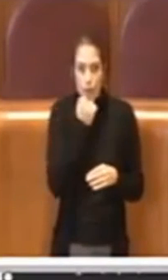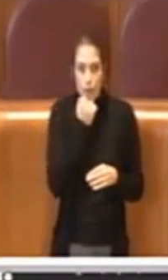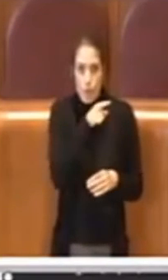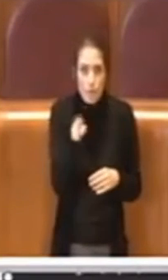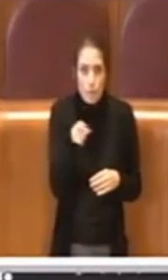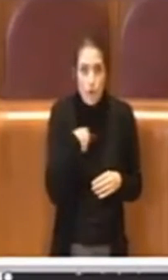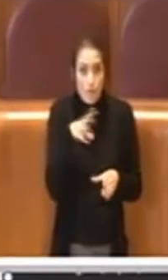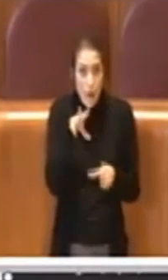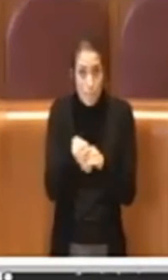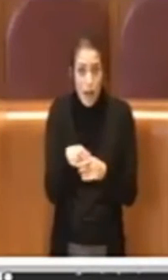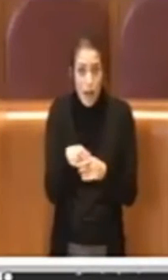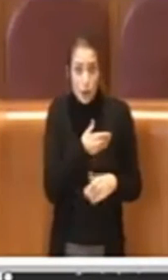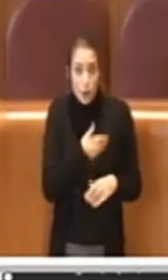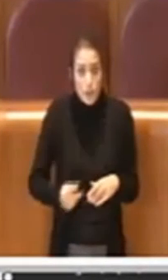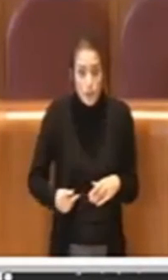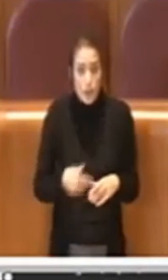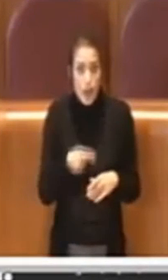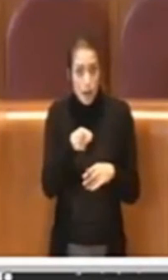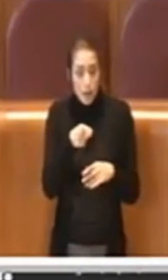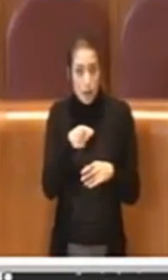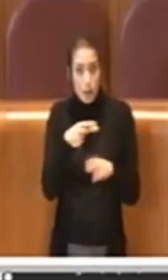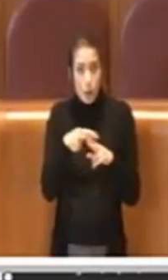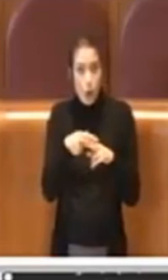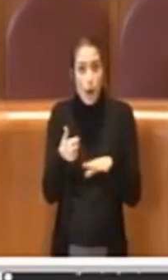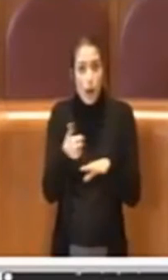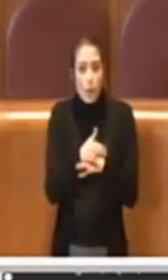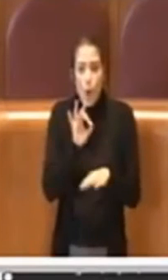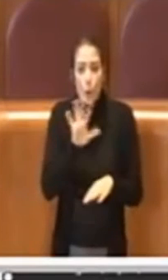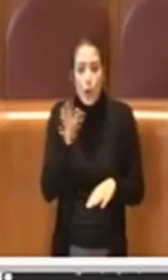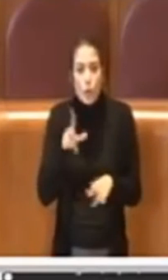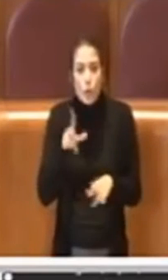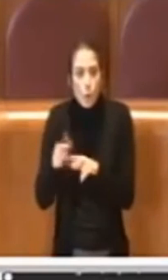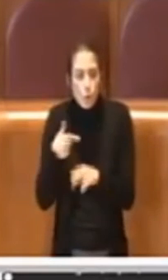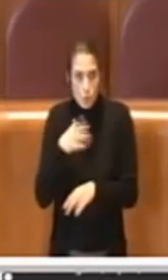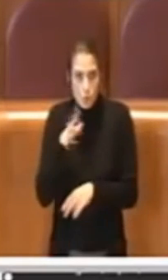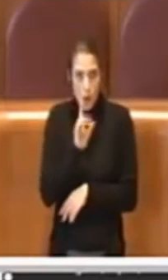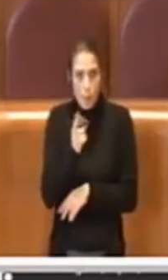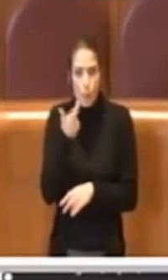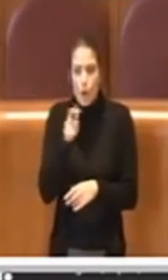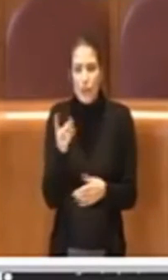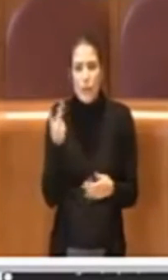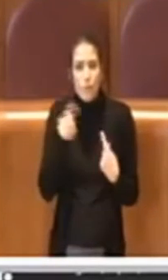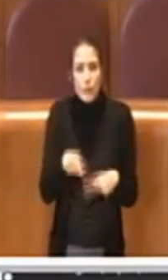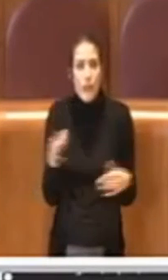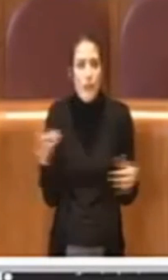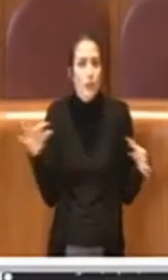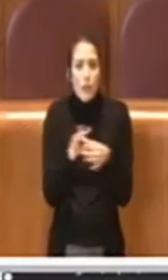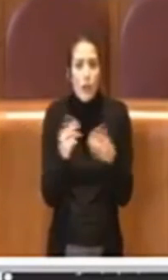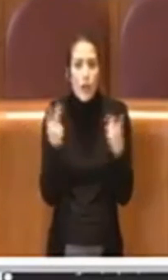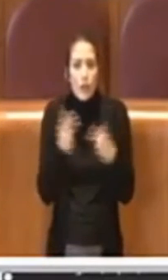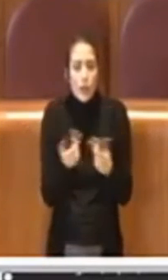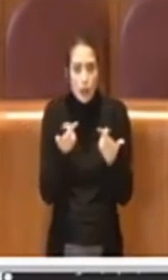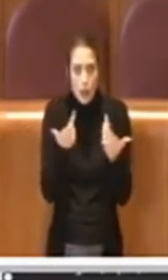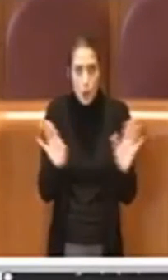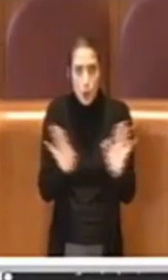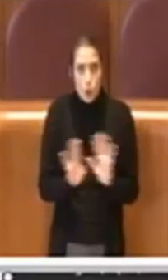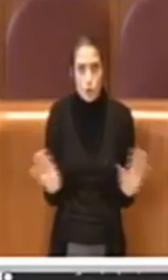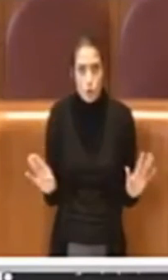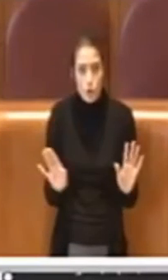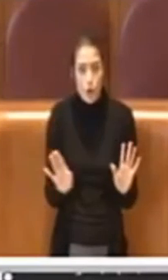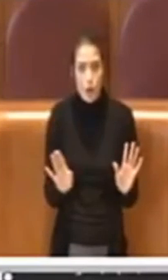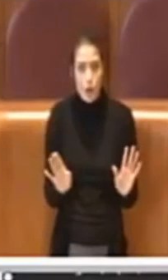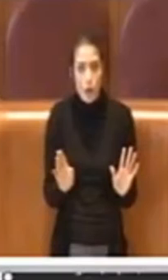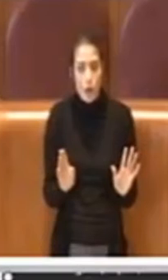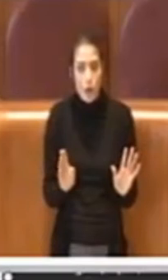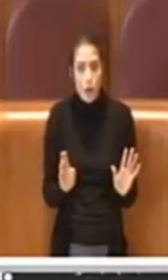capitale o siete consiglieri di un altro comune? Perché non corrisponde alla realtà e non corrisponde alla